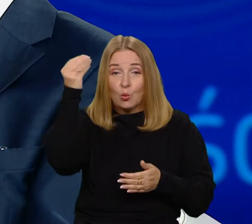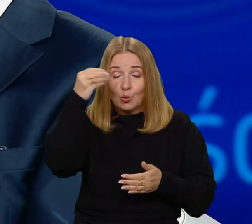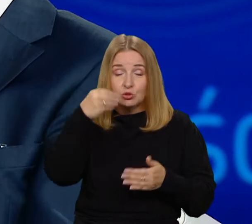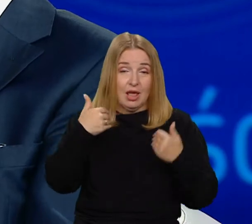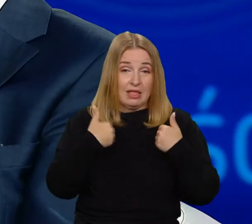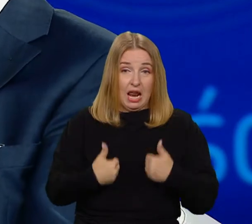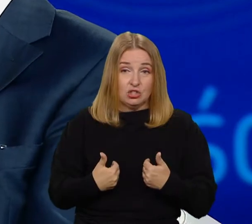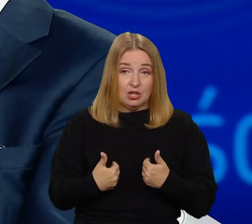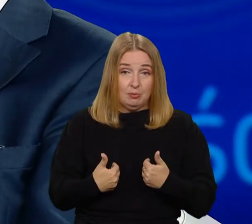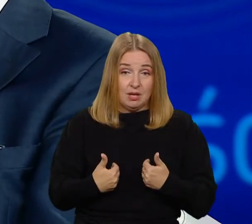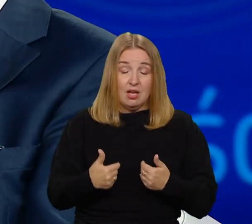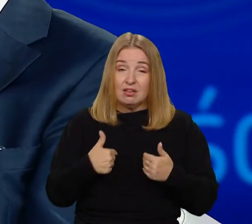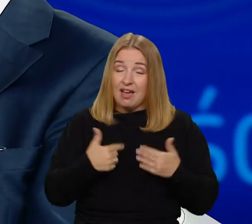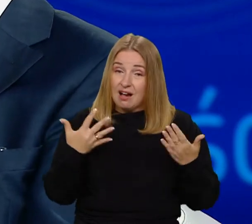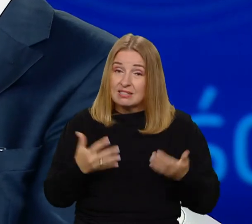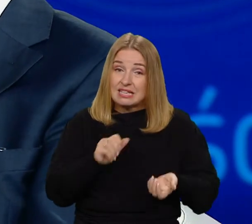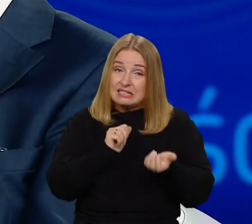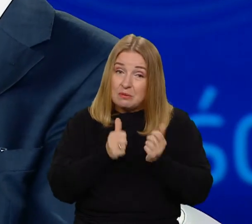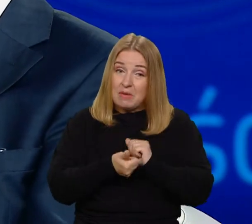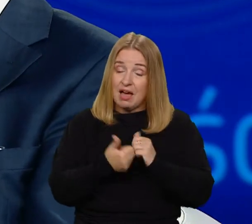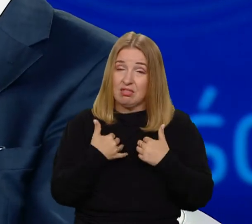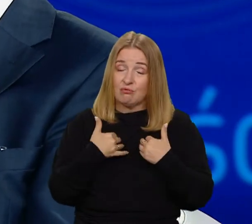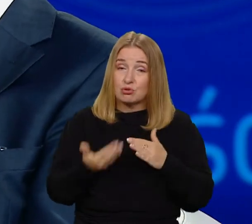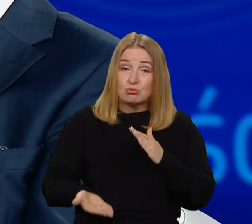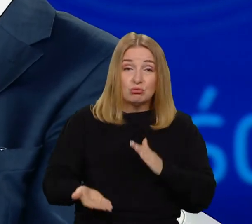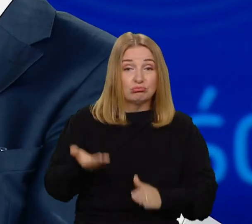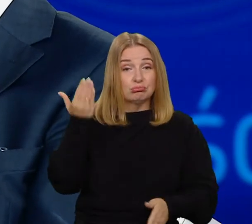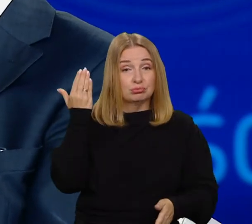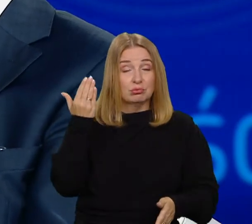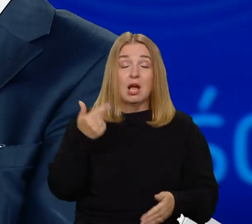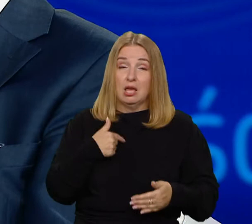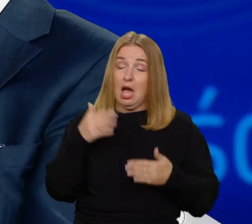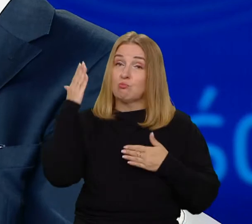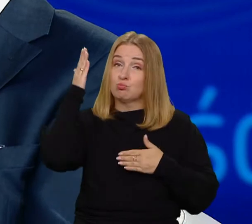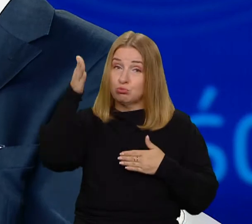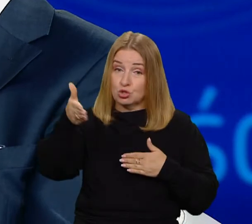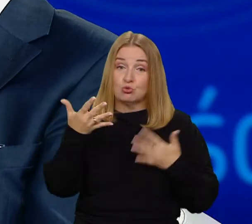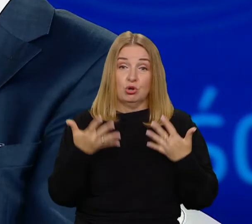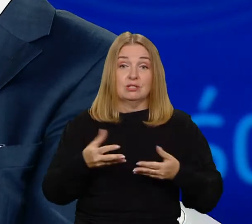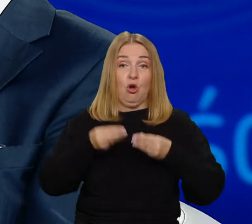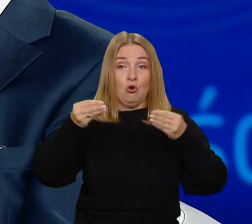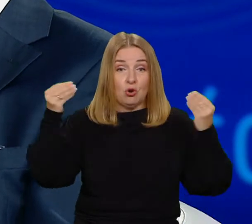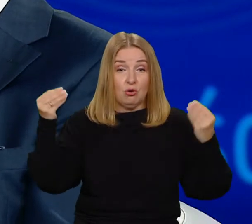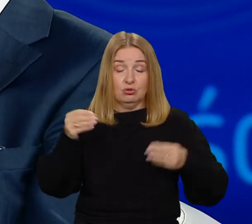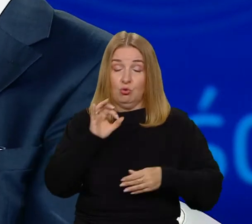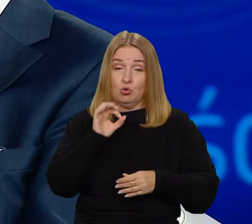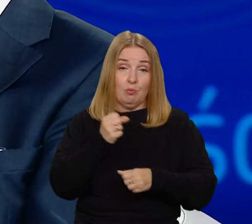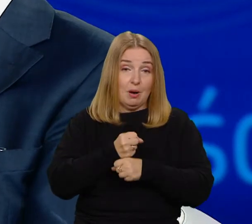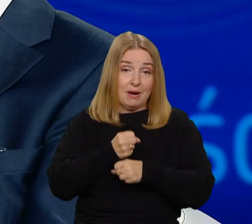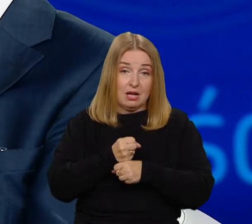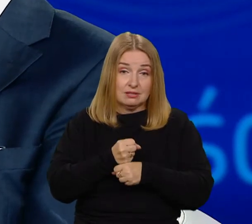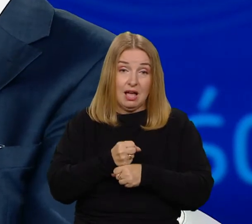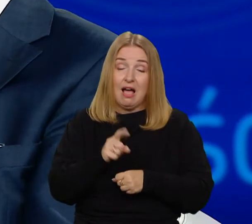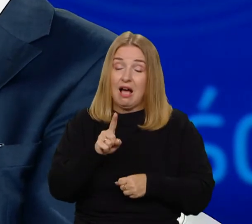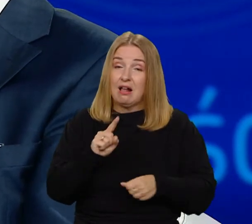innym. Owszem, żeby zająć w przyszłości jakąś pozycję w strukturze społecznej. Ale przede wszystkim mam satysfakcję z tego,